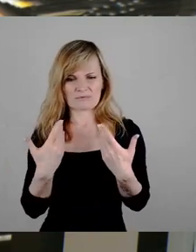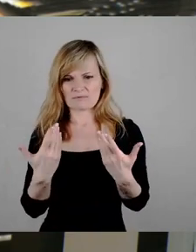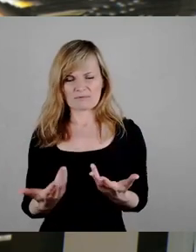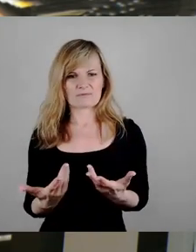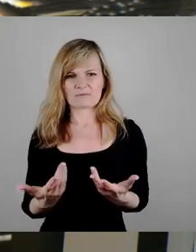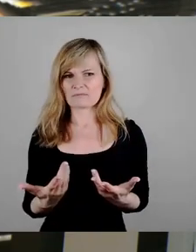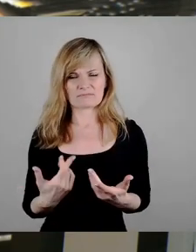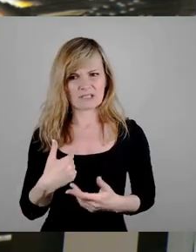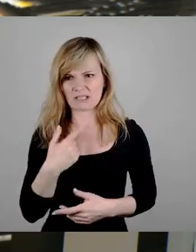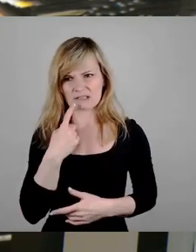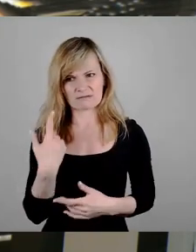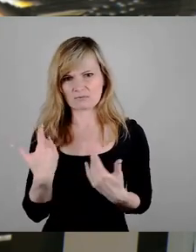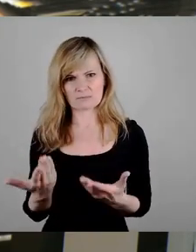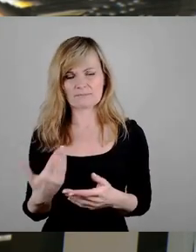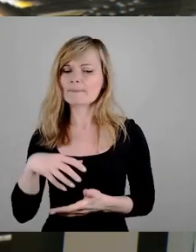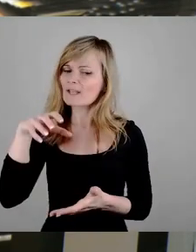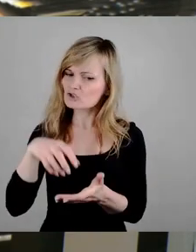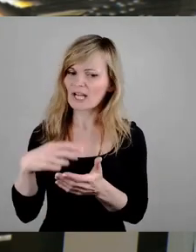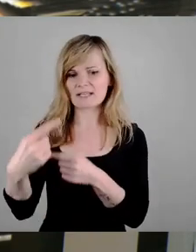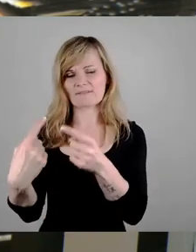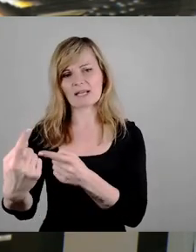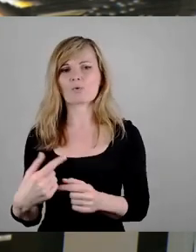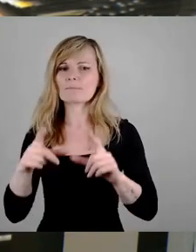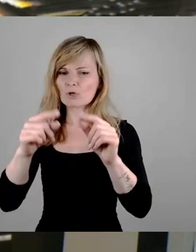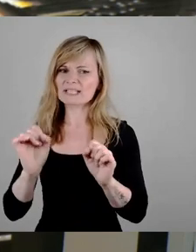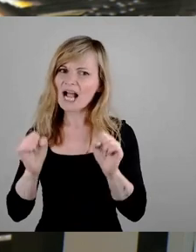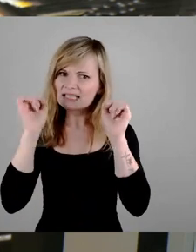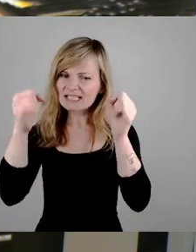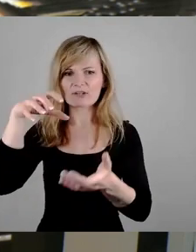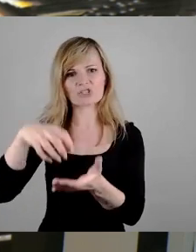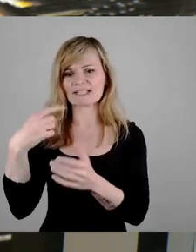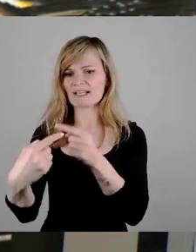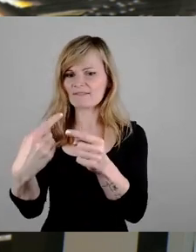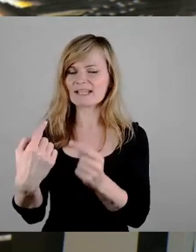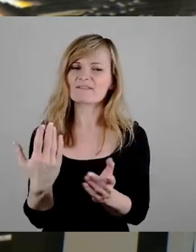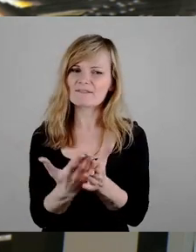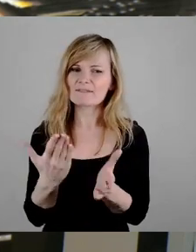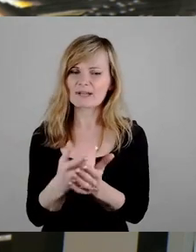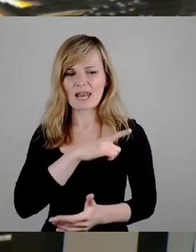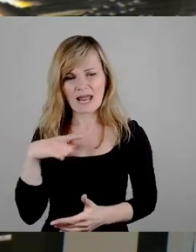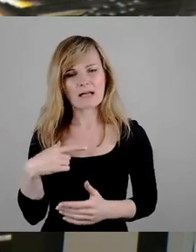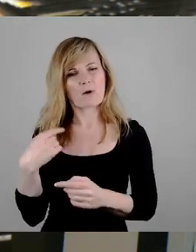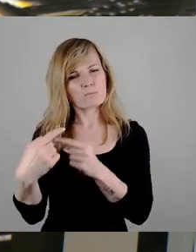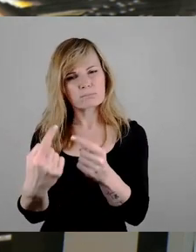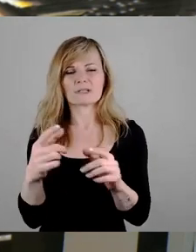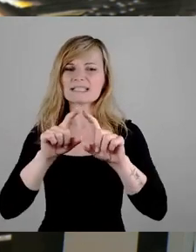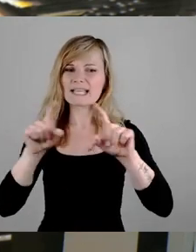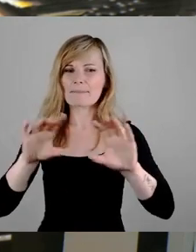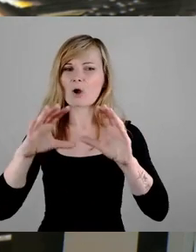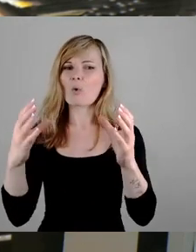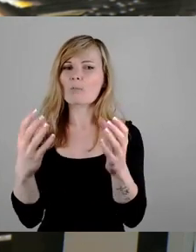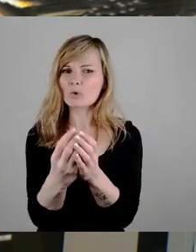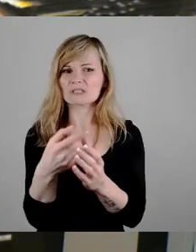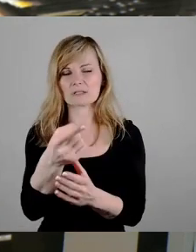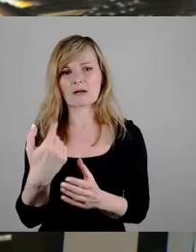nicht. Stadtentwicklung heißt aktiv, Stadt entwickeln und wir diskutieren schon sehr, sehr lange um dieses Thema Globus und ich will noch mal sagen, woher wir kommen. Wir